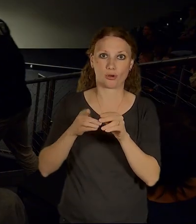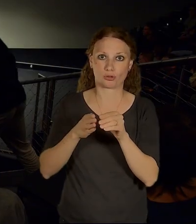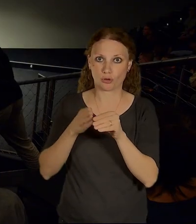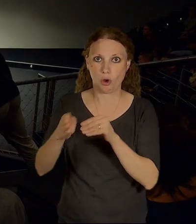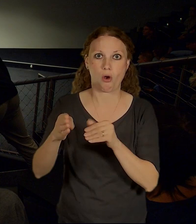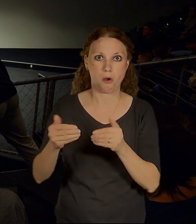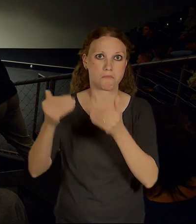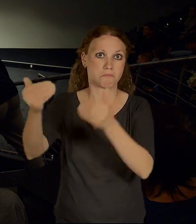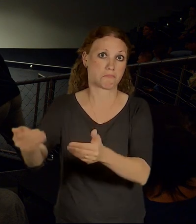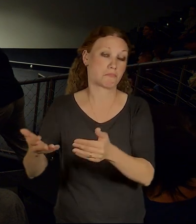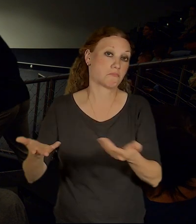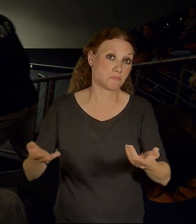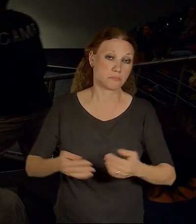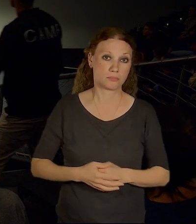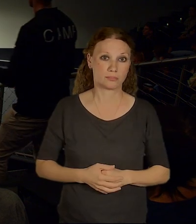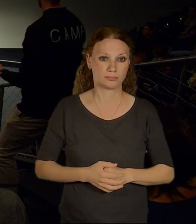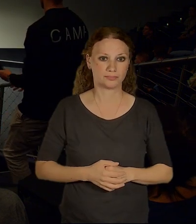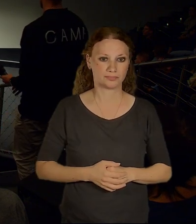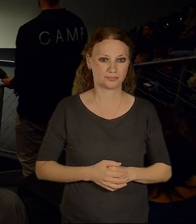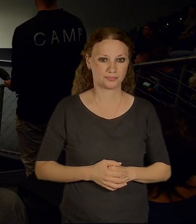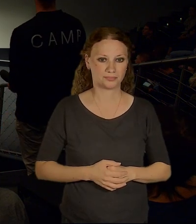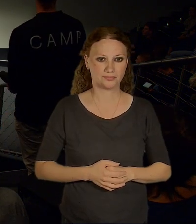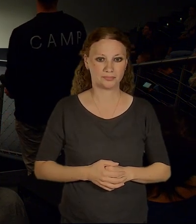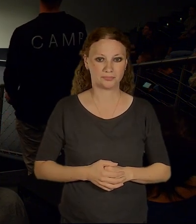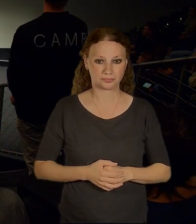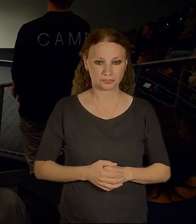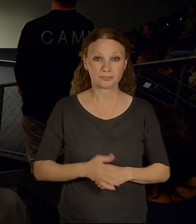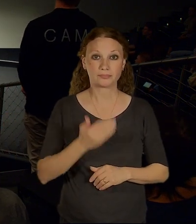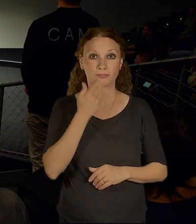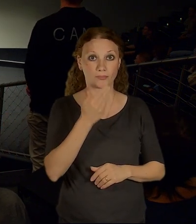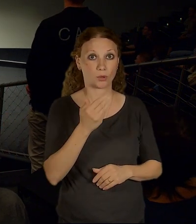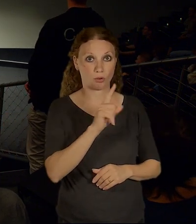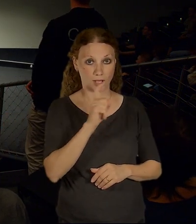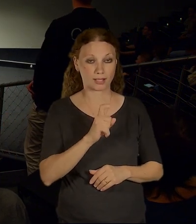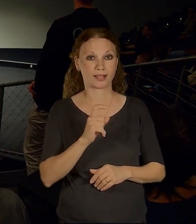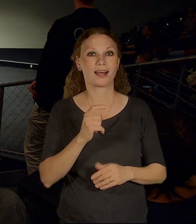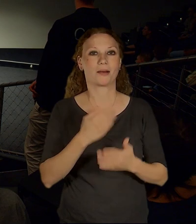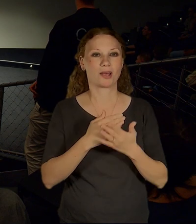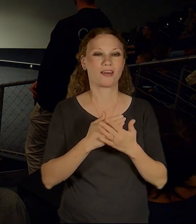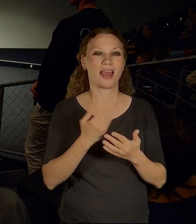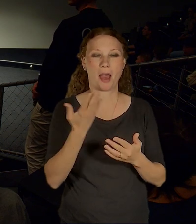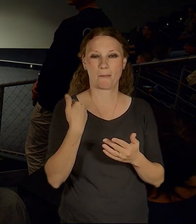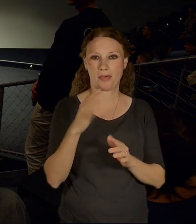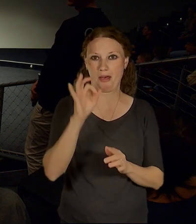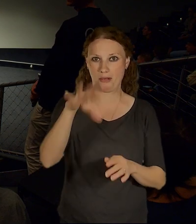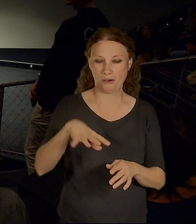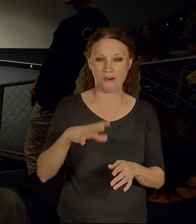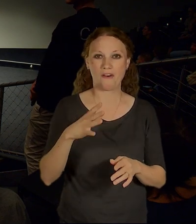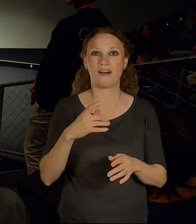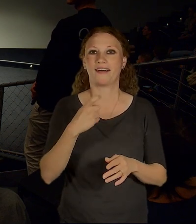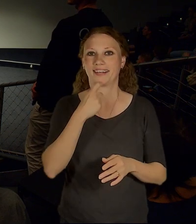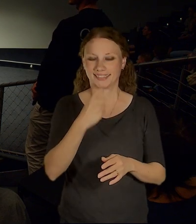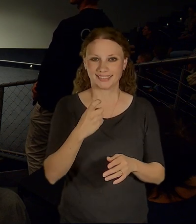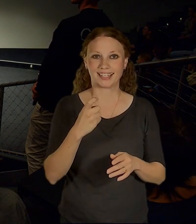jsem zmiňoval, že uvažujeme nebo jsou nějaké úvahy o tom protahování toho metra a na té druhé straně jsem myslel jako oproti tomu